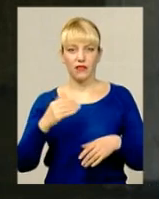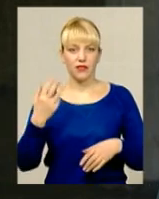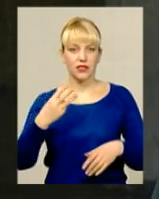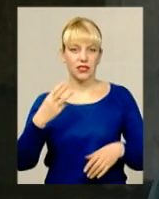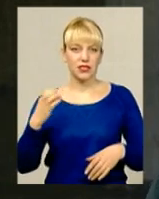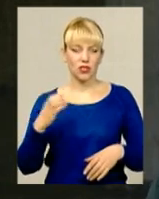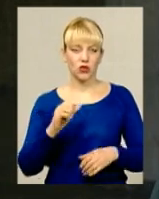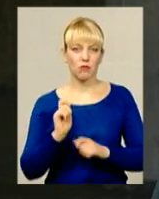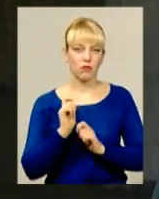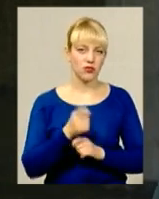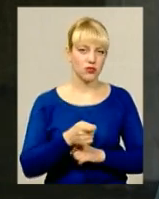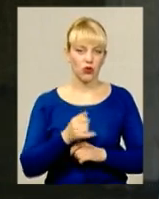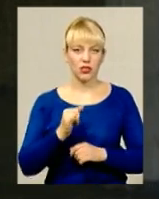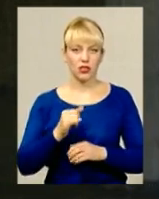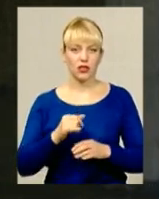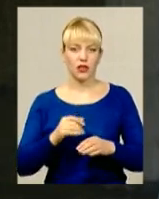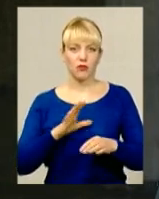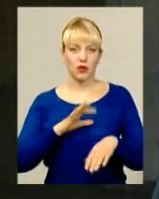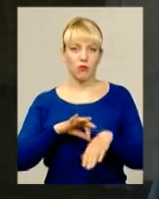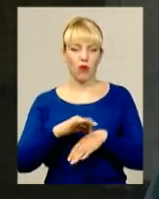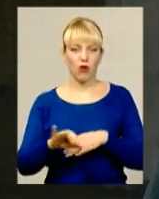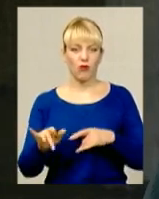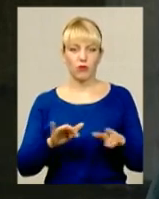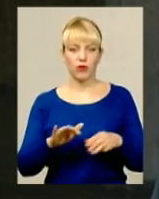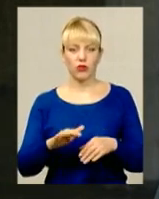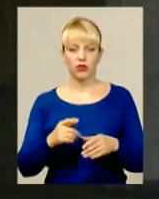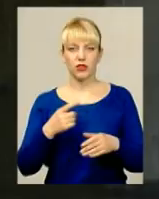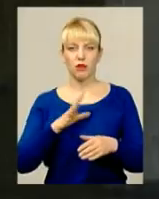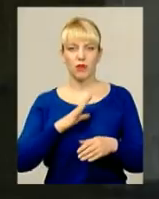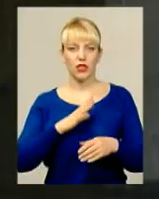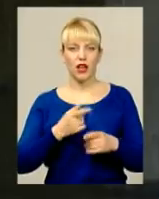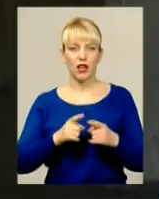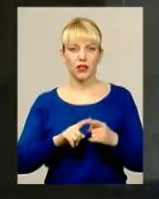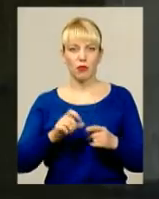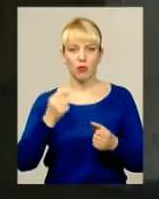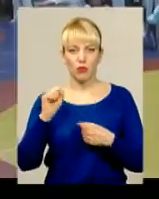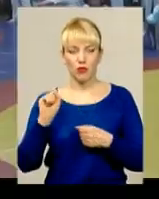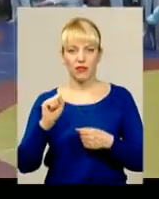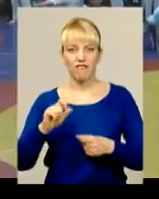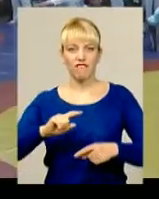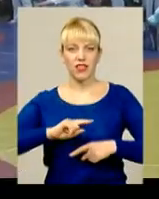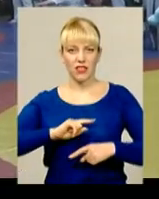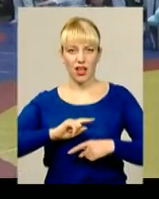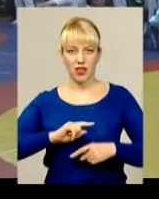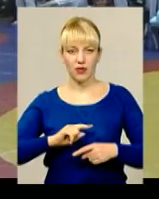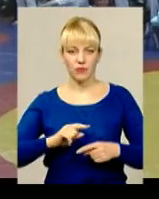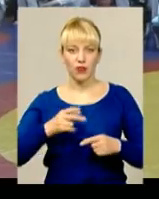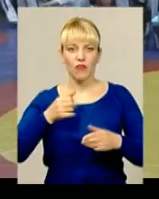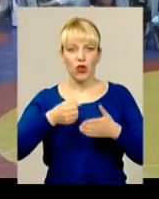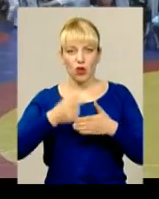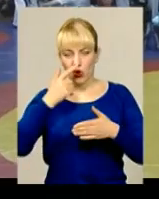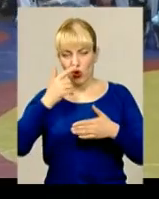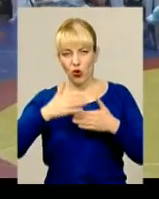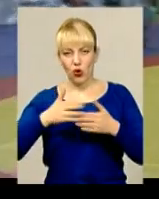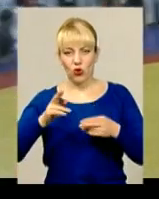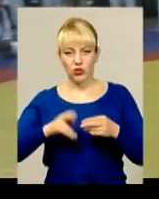бросок, зробила бросок і произвела болевой прийом. Тобто, побіду держала в фінальному поєдинку болевим прийомом. Загальнокомандного місця на змаганнях